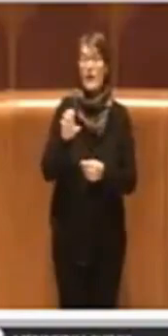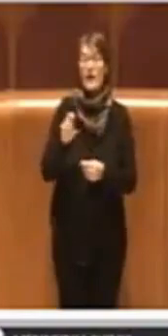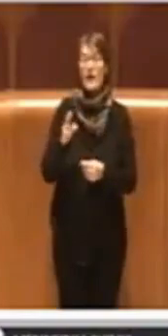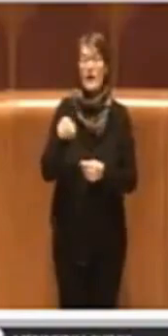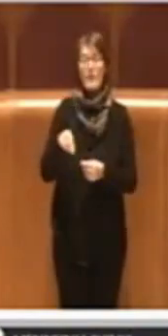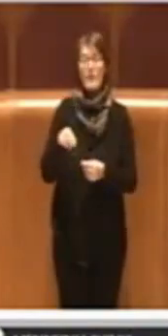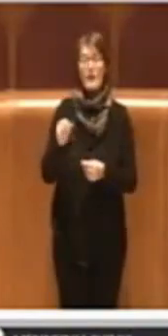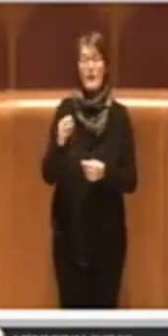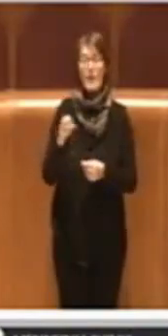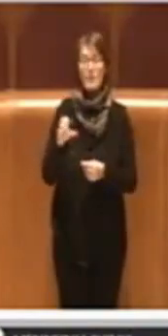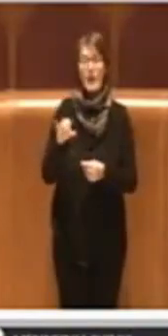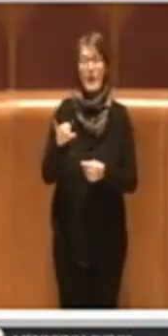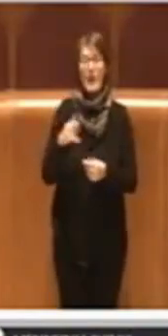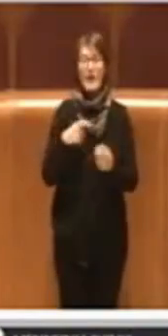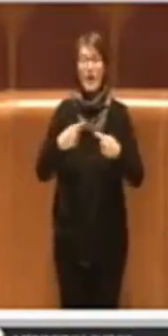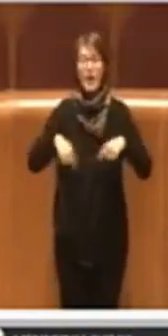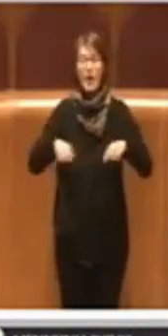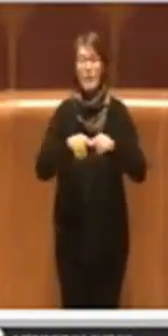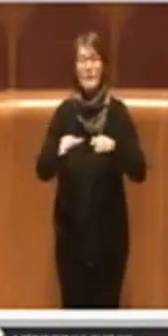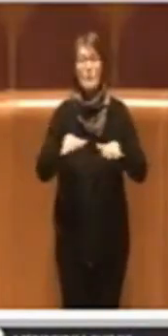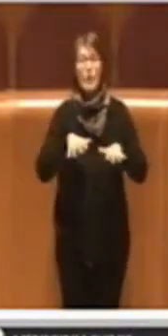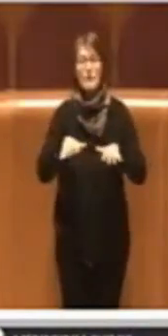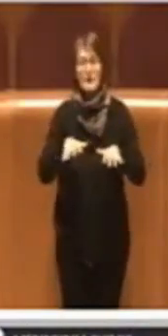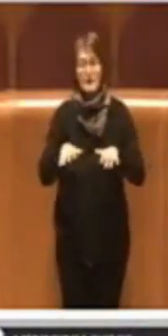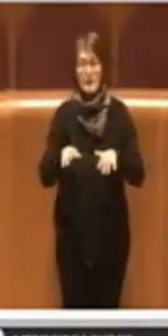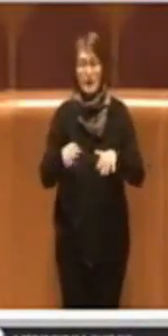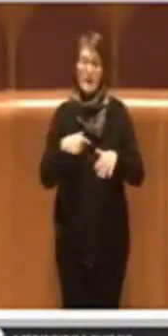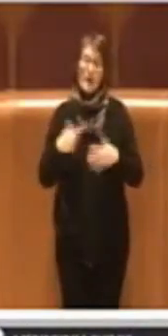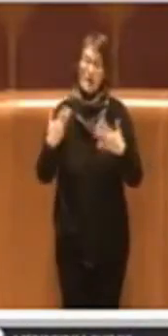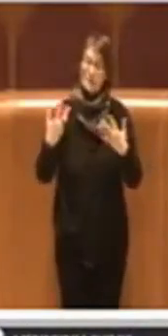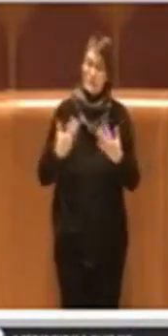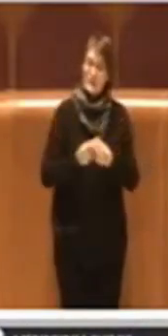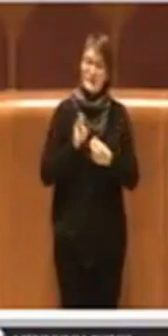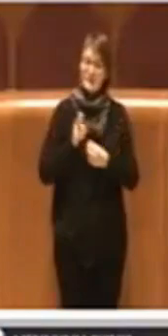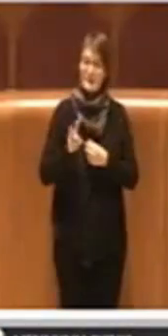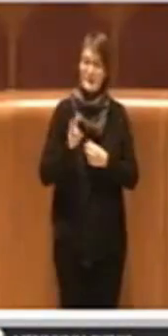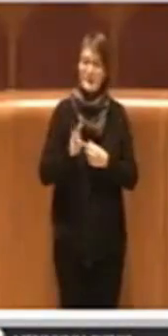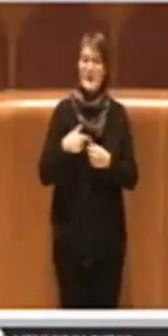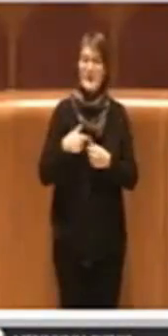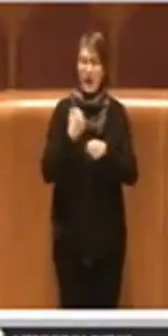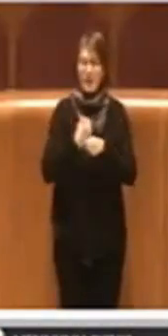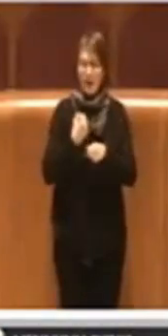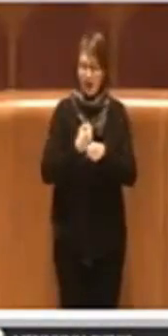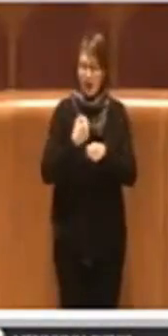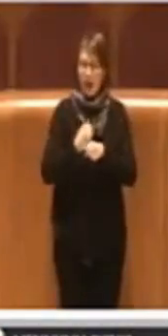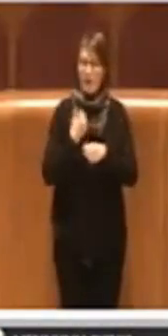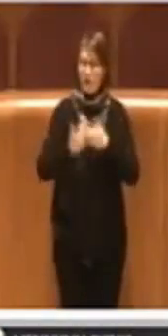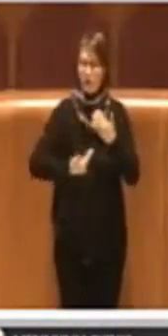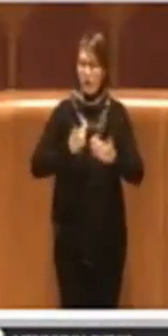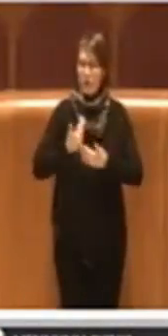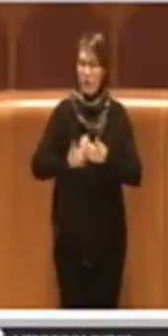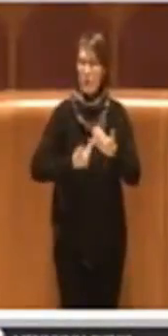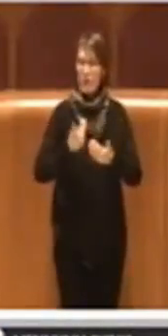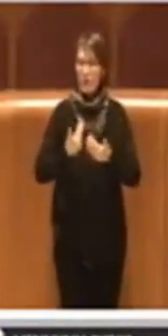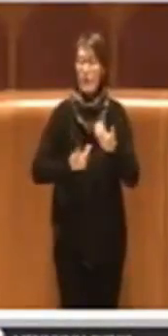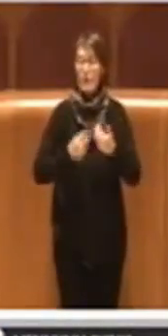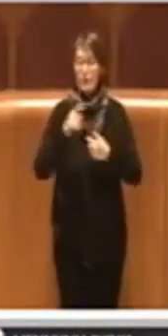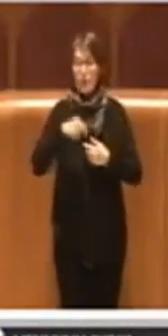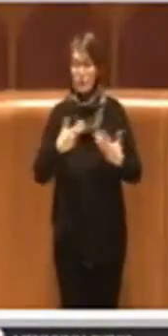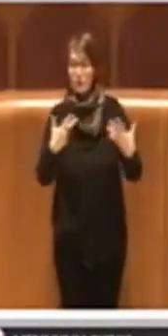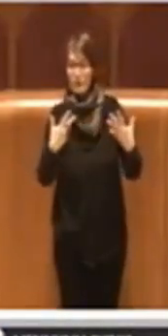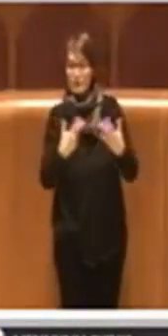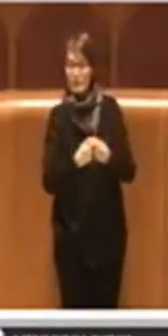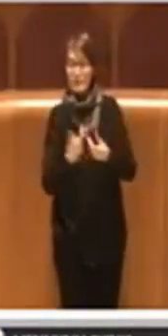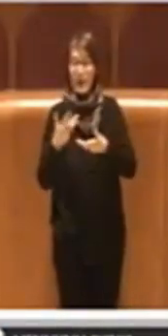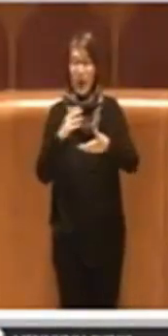Mobilità, con la quale insieme abbiamo portato avanti questo lavoro sinergico con le associazioni e